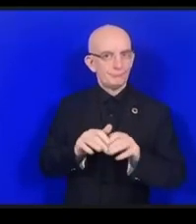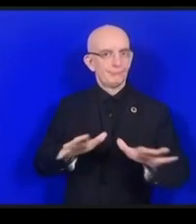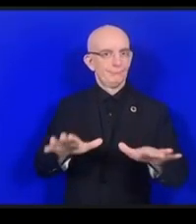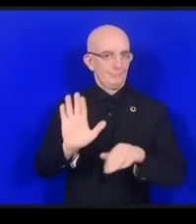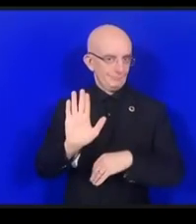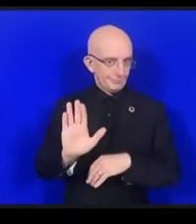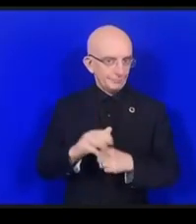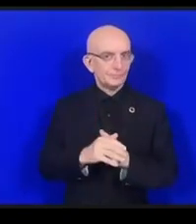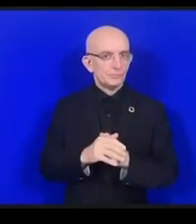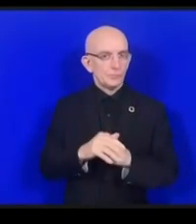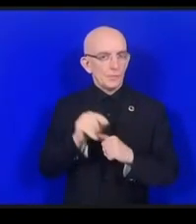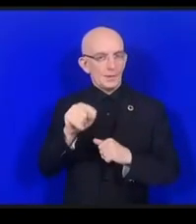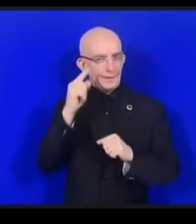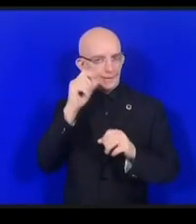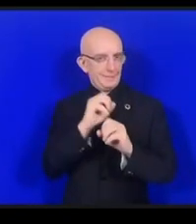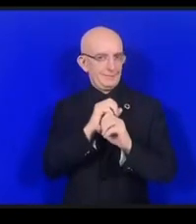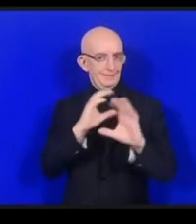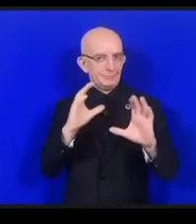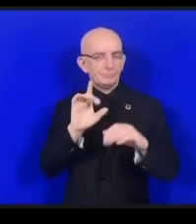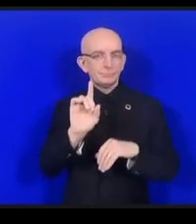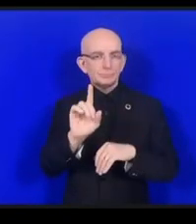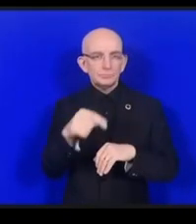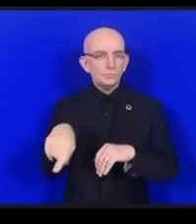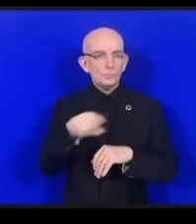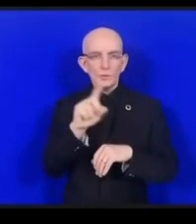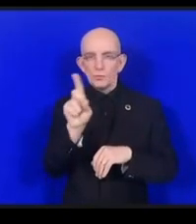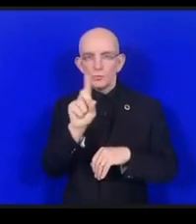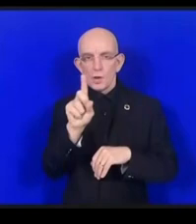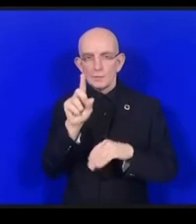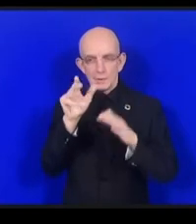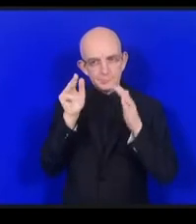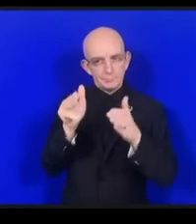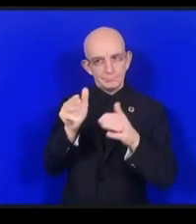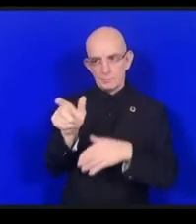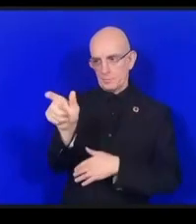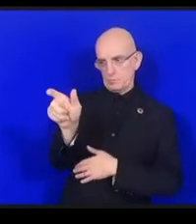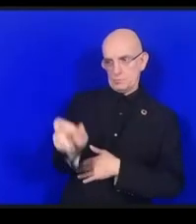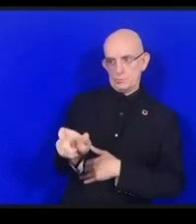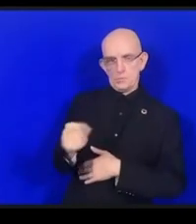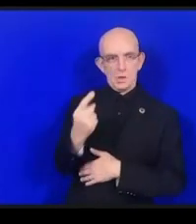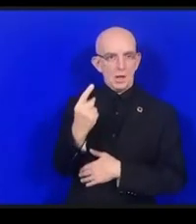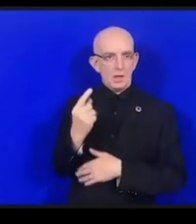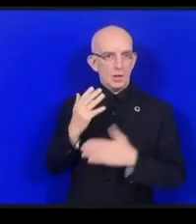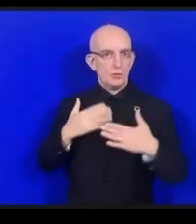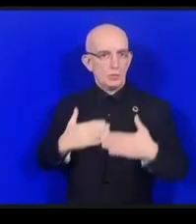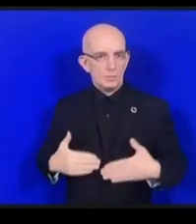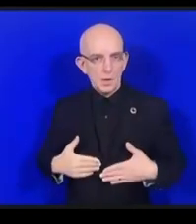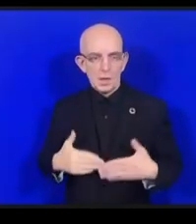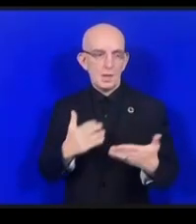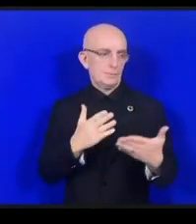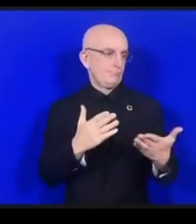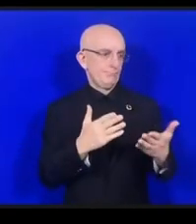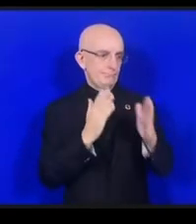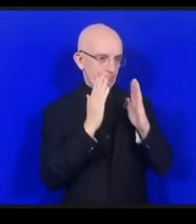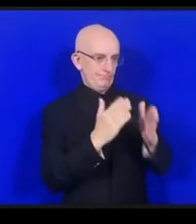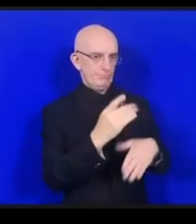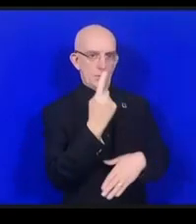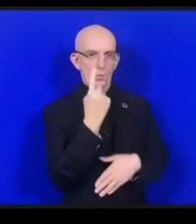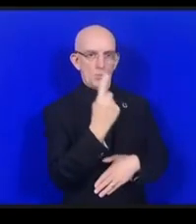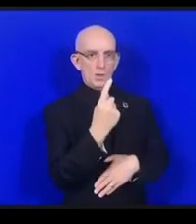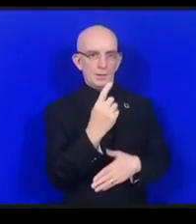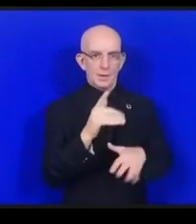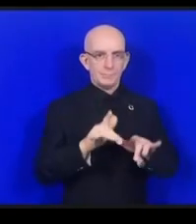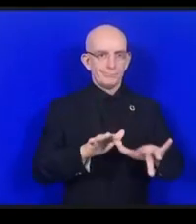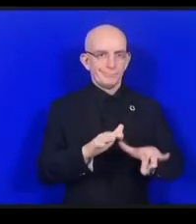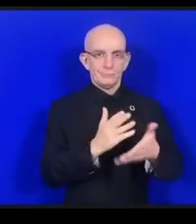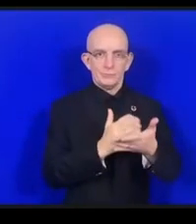いはデジタル権利ではなくて国連の人権ユニバーサルデコレレーションを元にしています